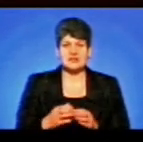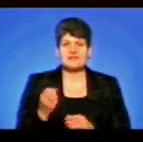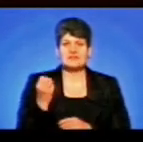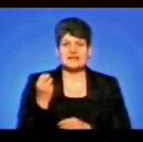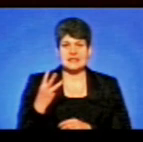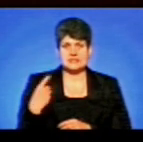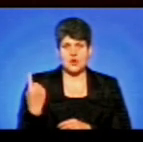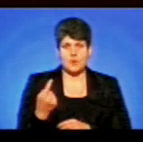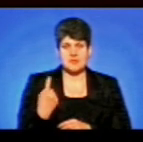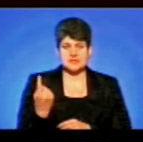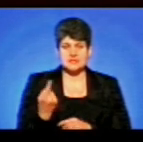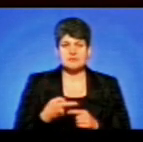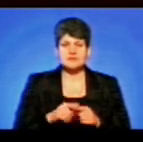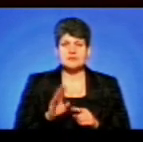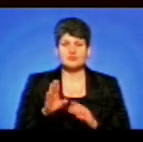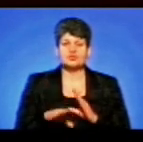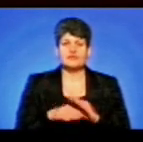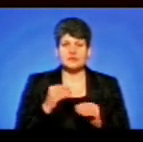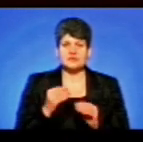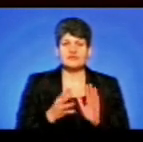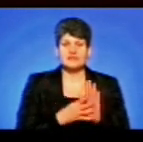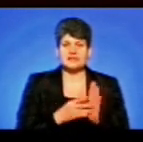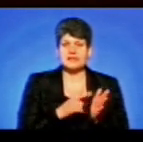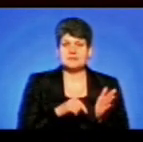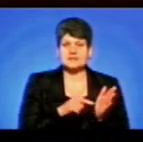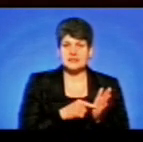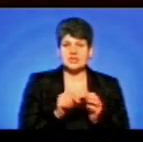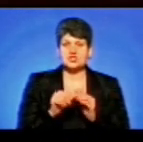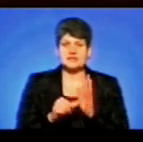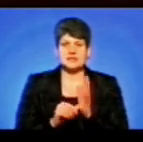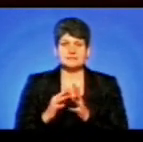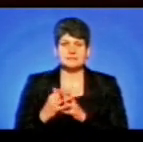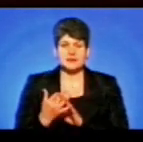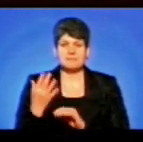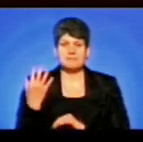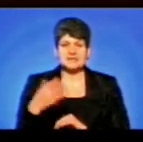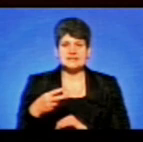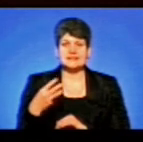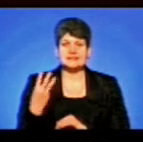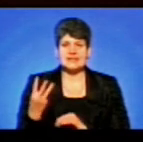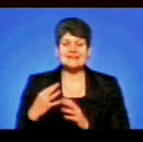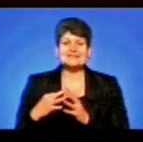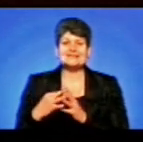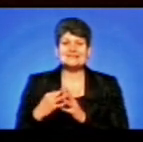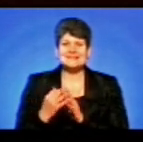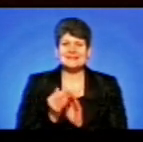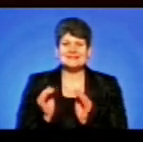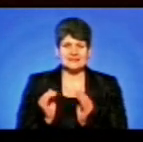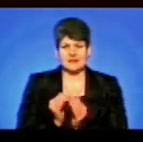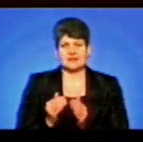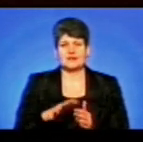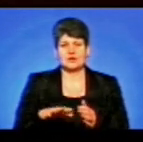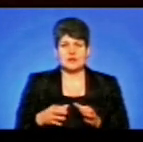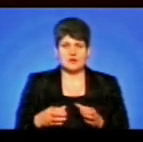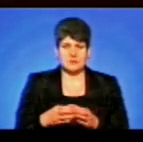областях. Це будуть вибори у 9 міських, 16 селищних, 53 сільських об'єднаних територіальних громадах.